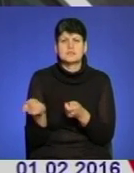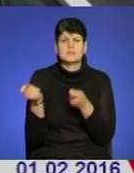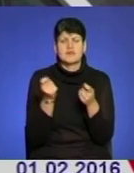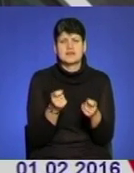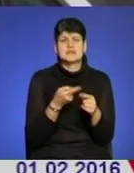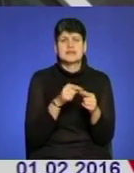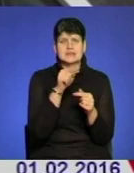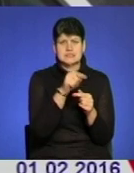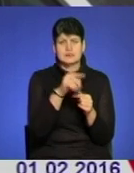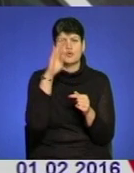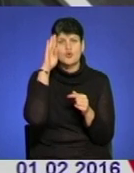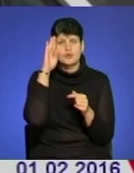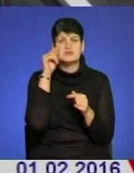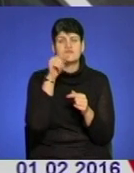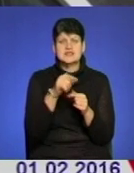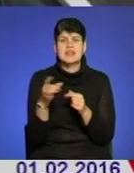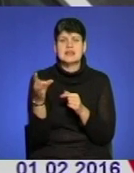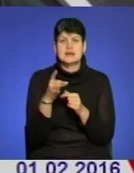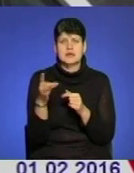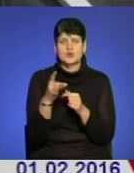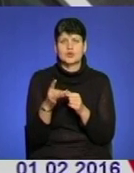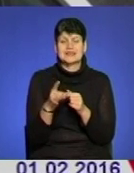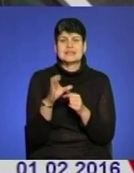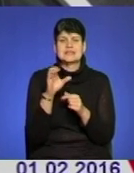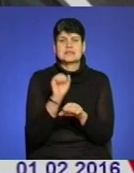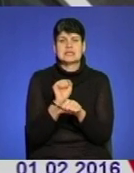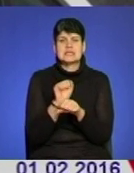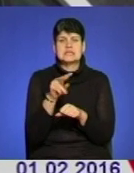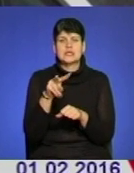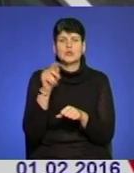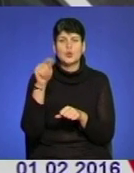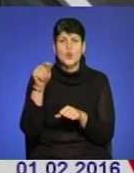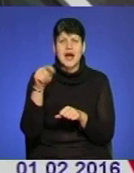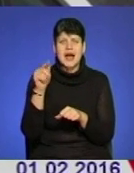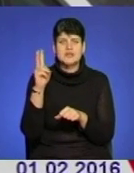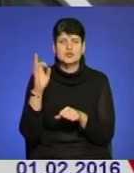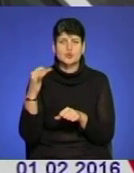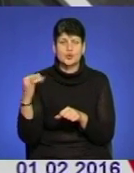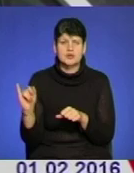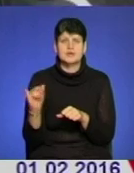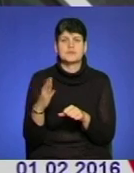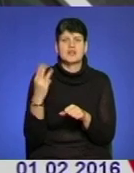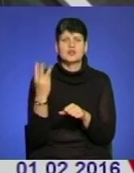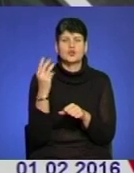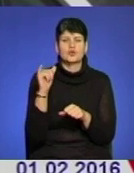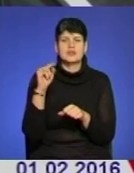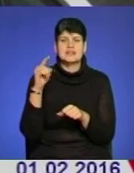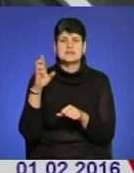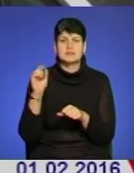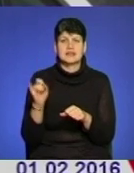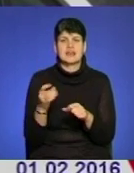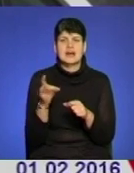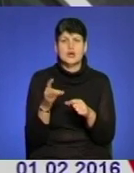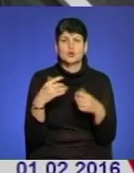хлопцям в цей район, в район Стоїнця-Луганської, в район Троїзбінки, це Новодарський район, в район Кримського,